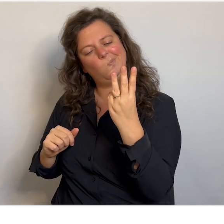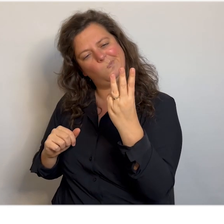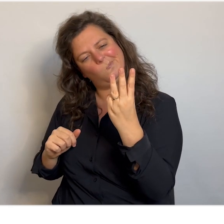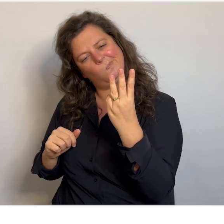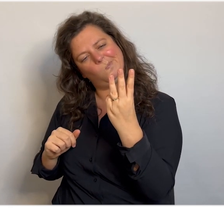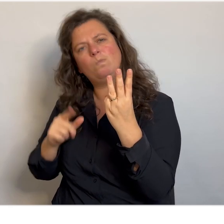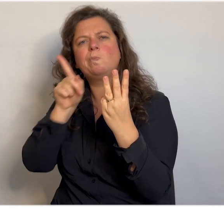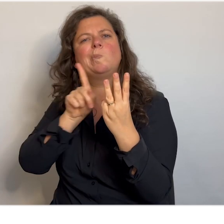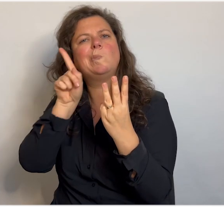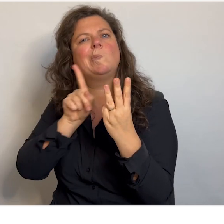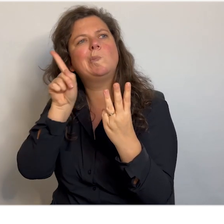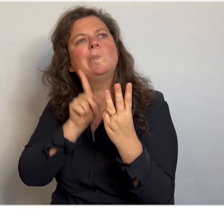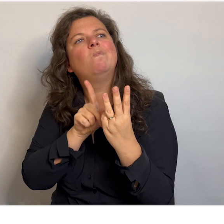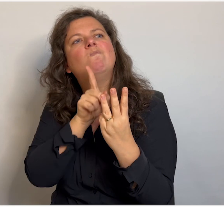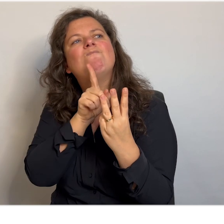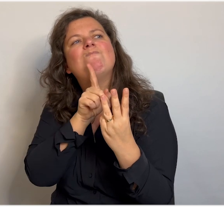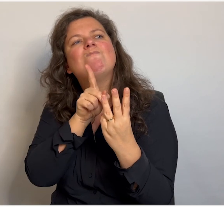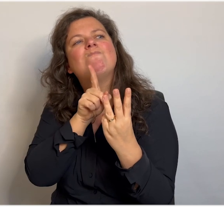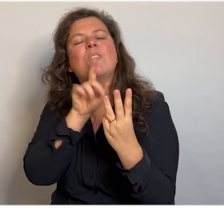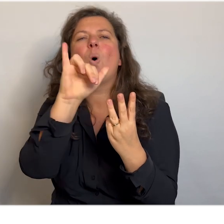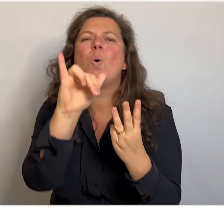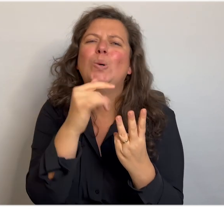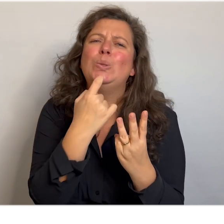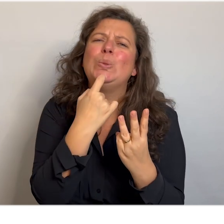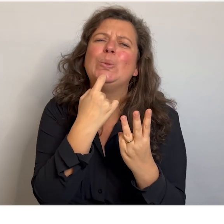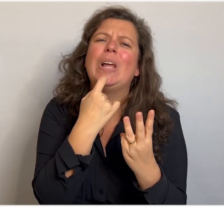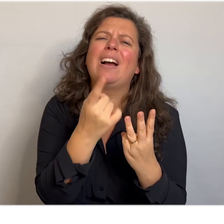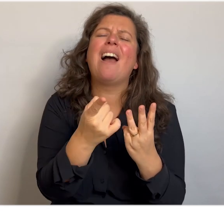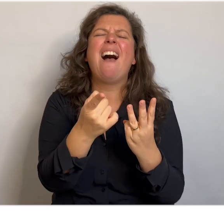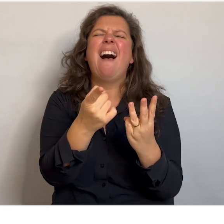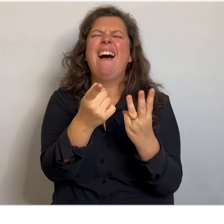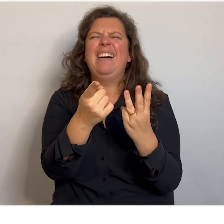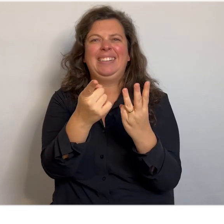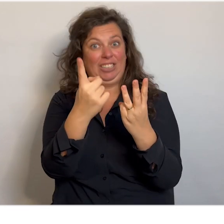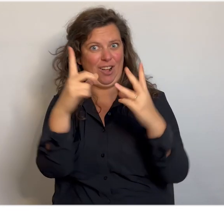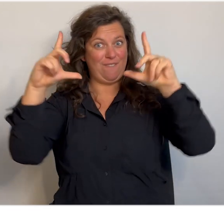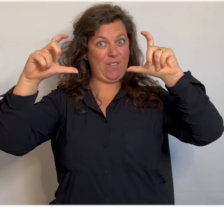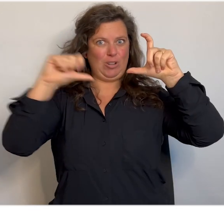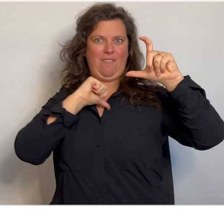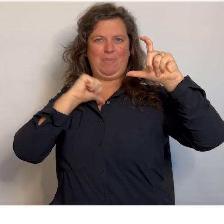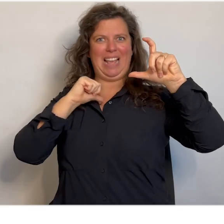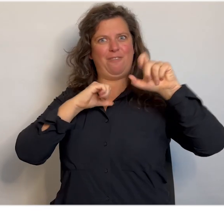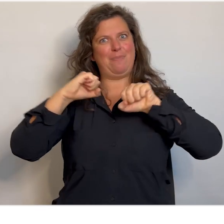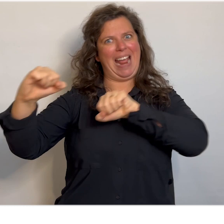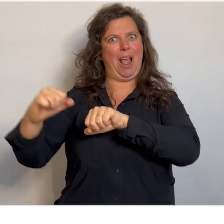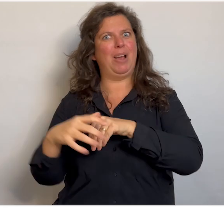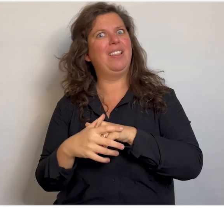En... Even denken. Oh ja, natuurlijk. Wat leuk is is om een foto van jezelf mee te nemen.